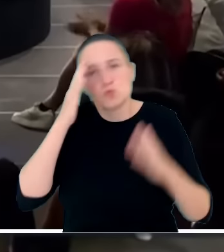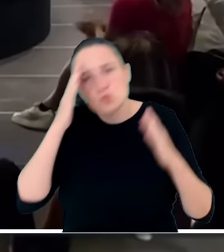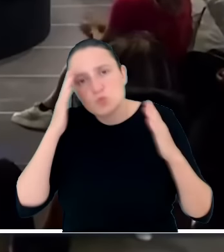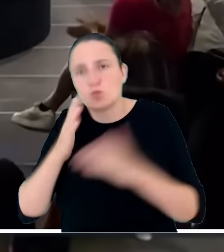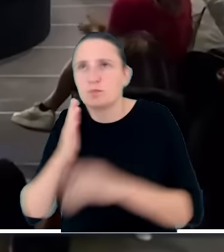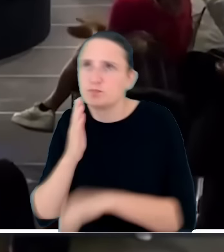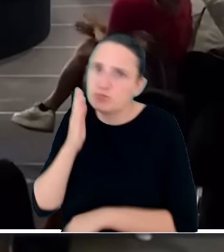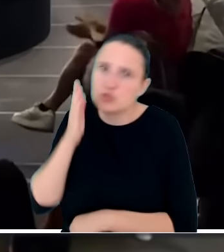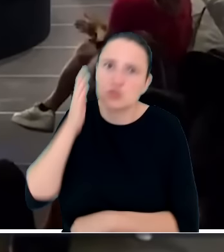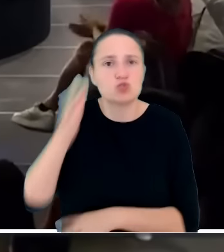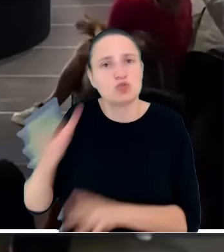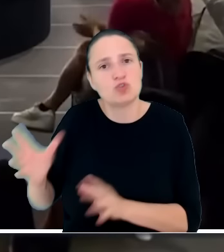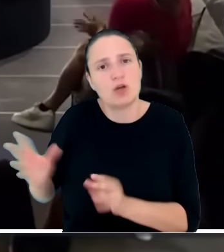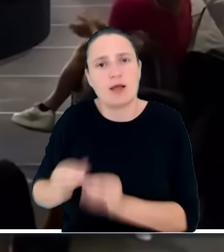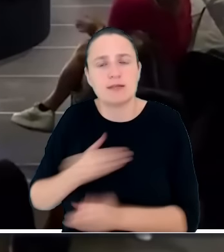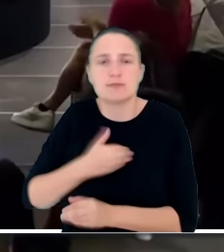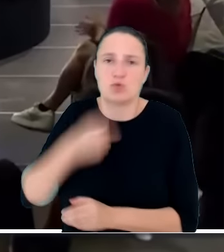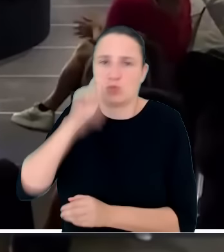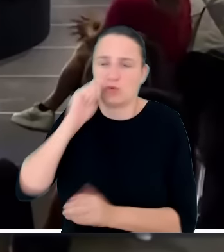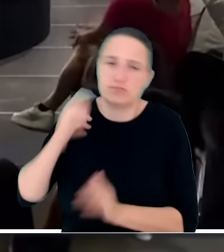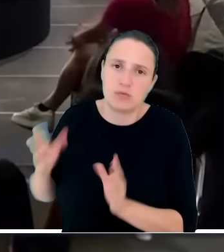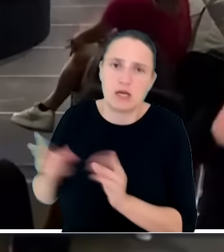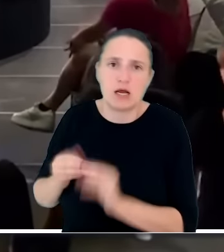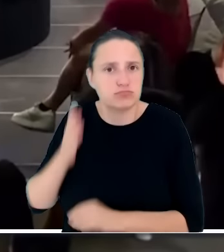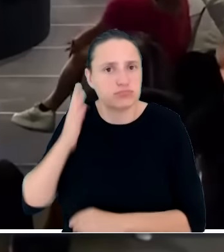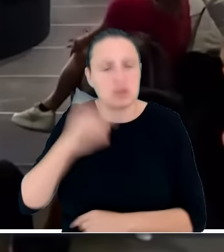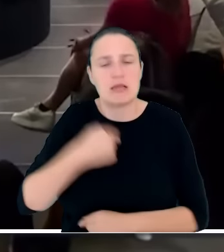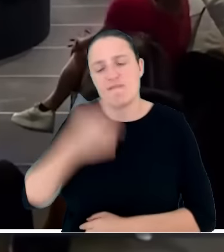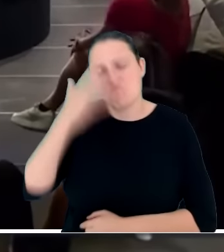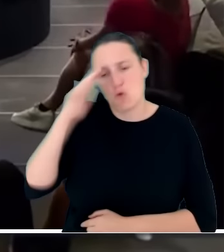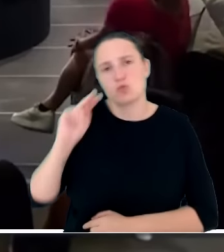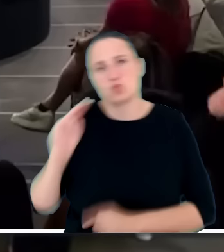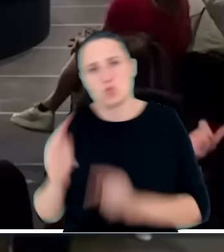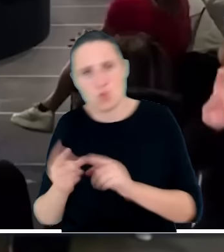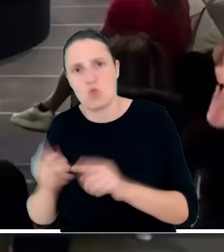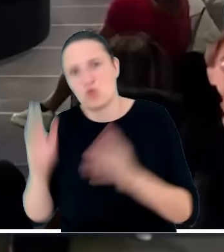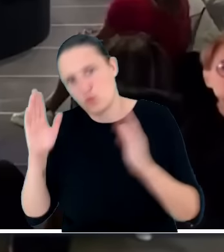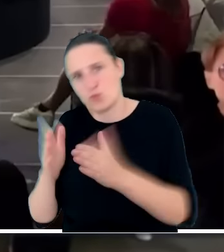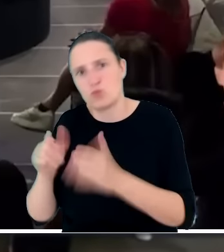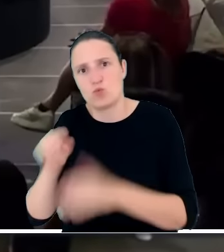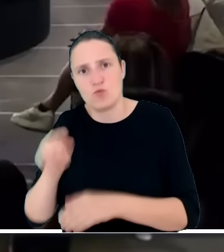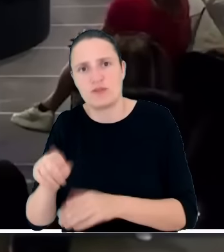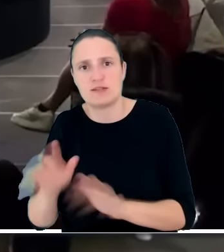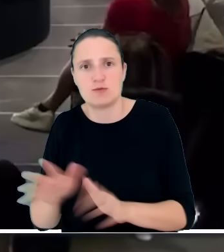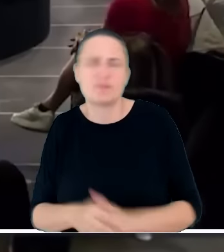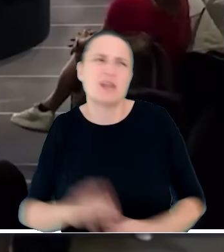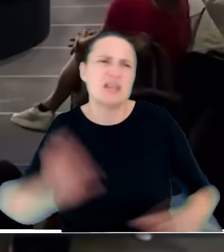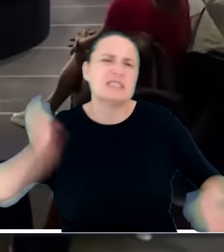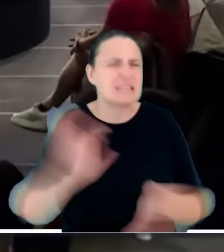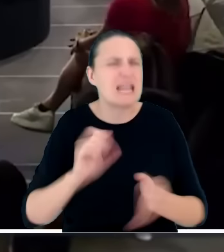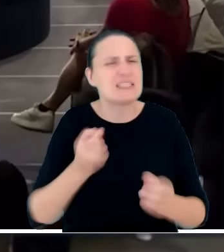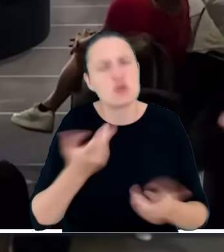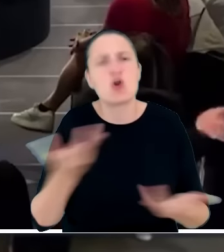przyszłości. Ja wolę to drugie podejście, tutaj skracam trochę samą wypowiedź, ale jej sens był dość